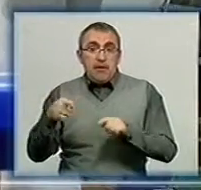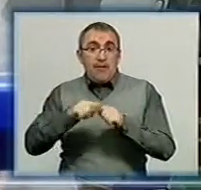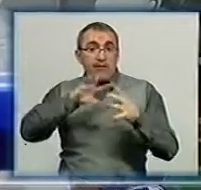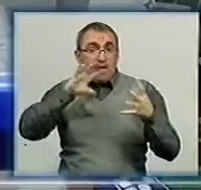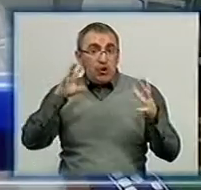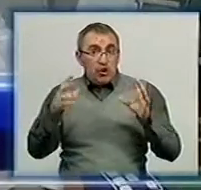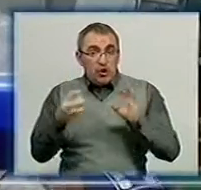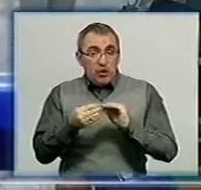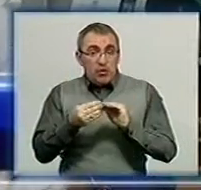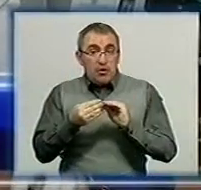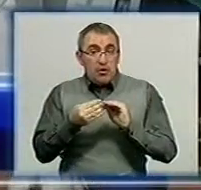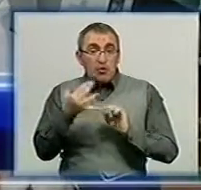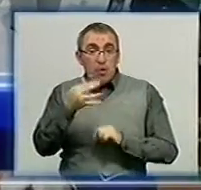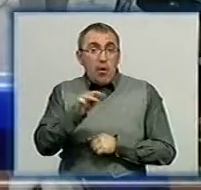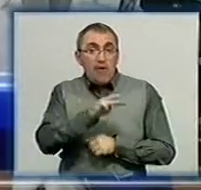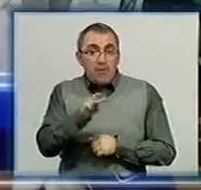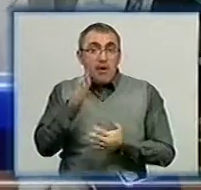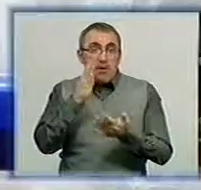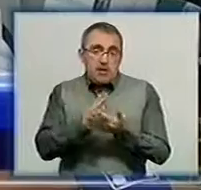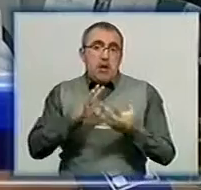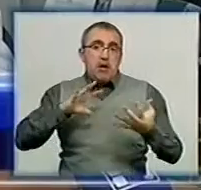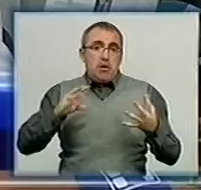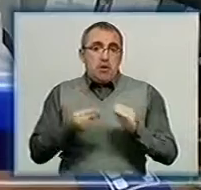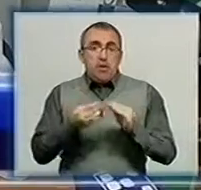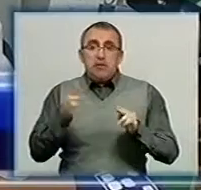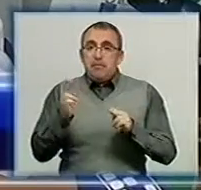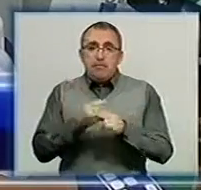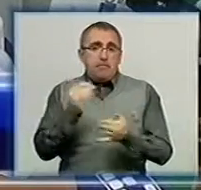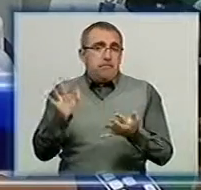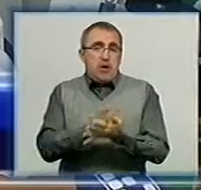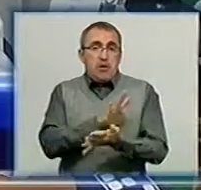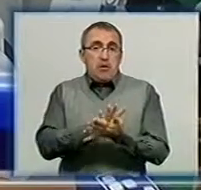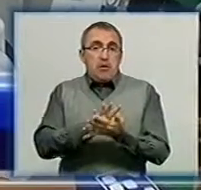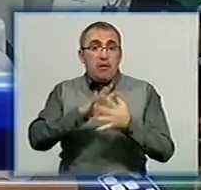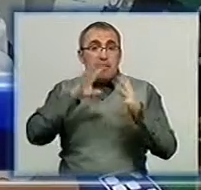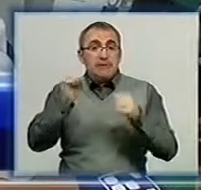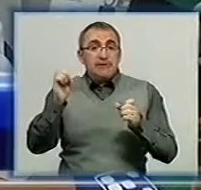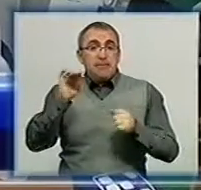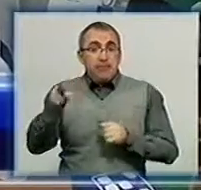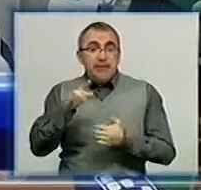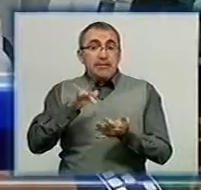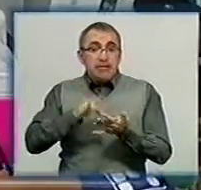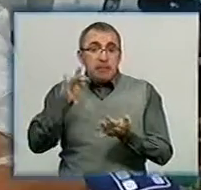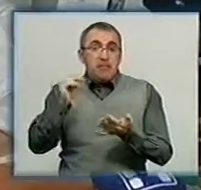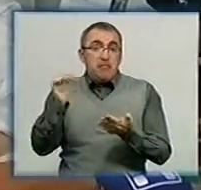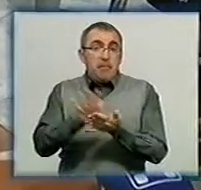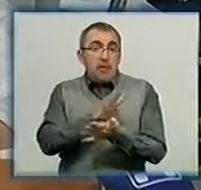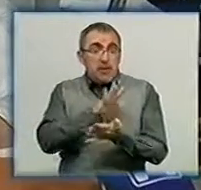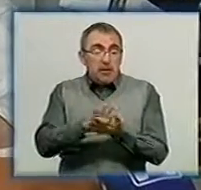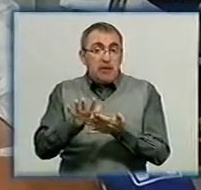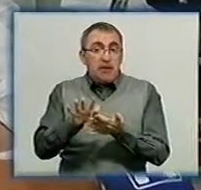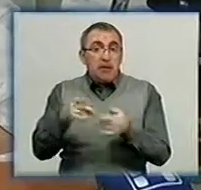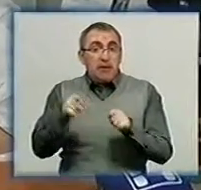бачите, кількох хвилин є результат. Це безкоштовно. Взагалі у спідцентрі він також безкоштовний тест. А